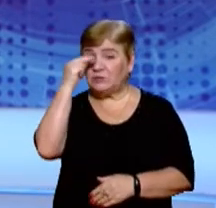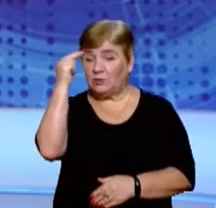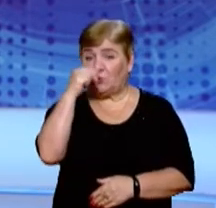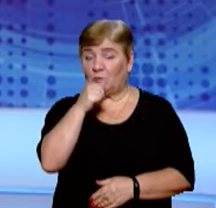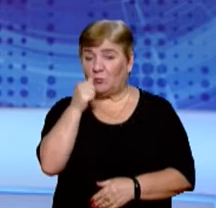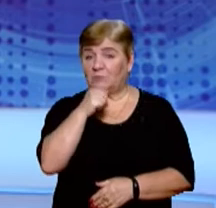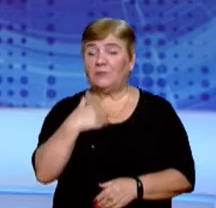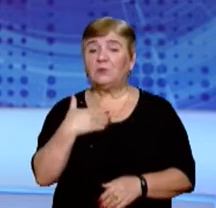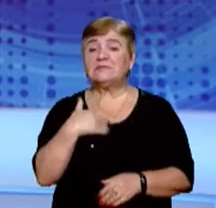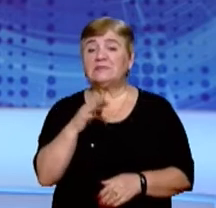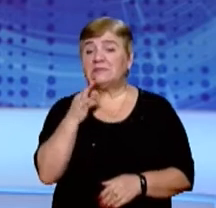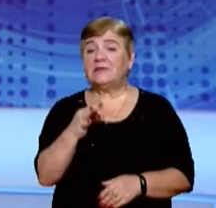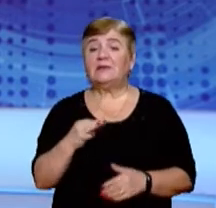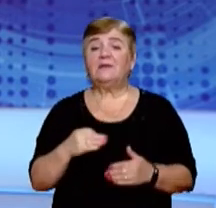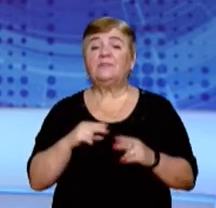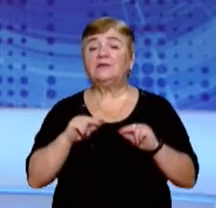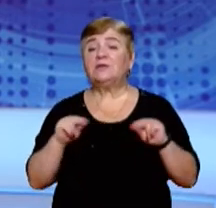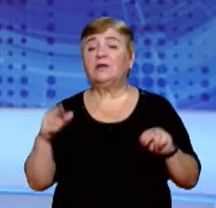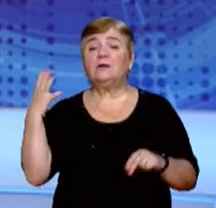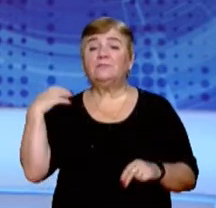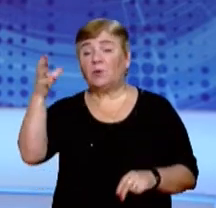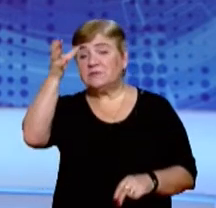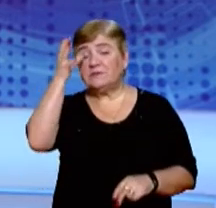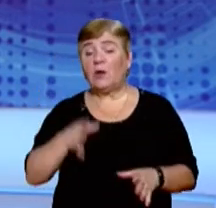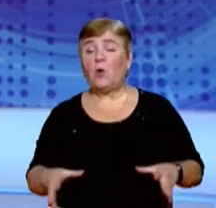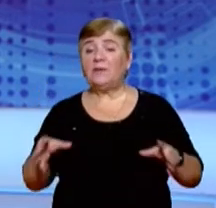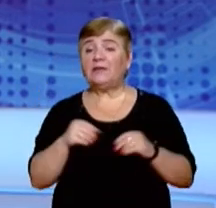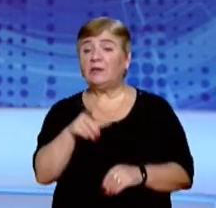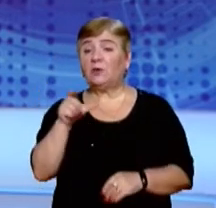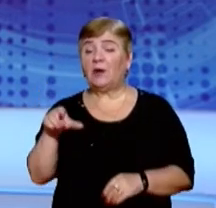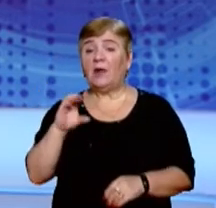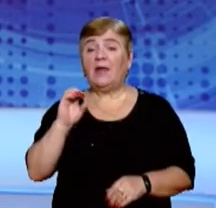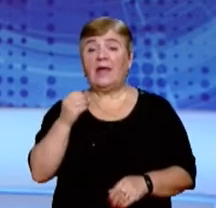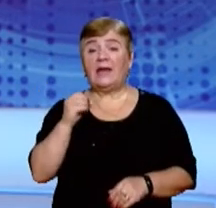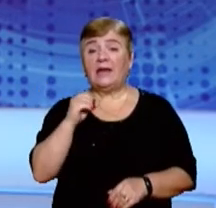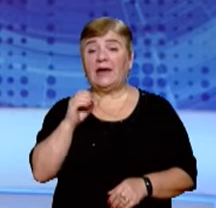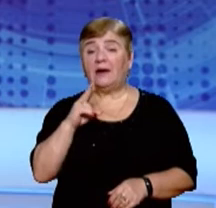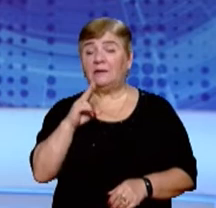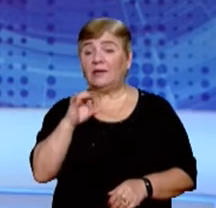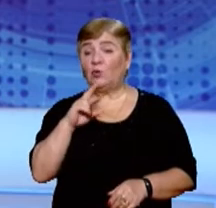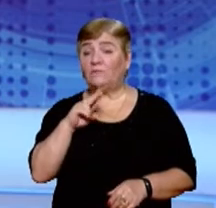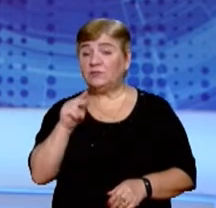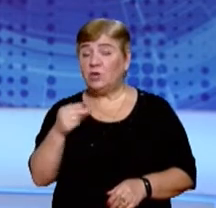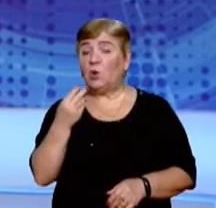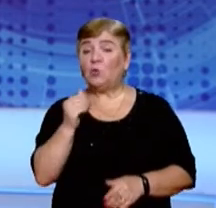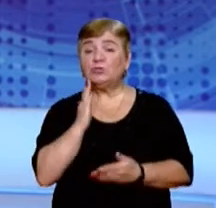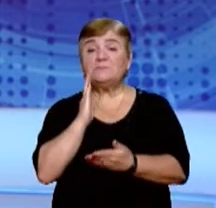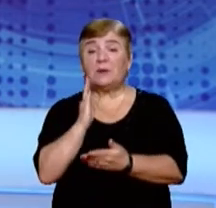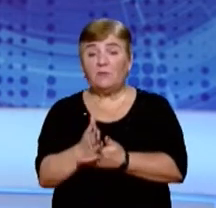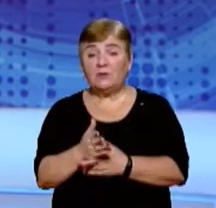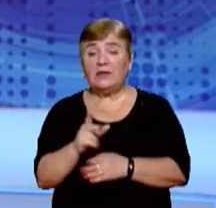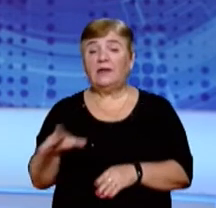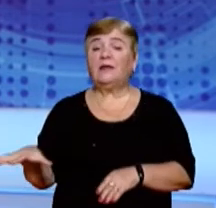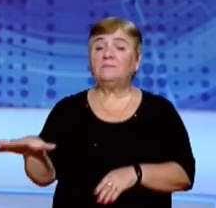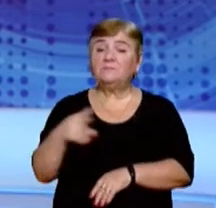карантину. Про це сказала начальниця управління освіти об'єднаної громади Еріка Янович. За її словами, кошти спрямували на